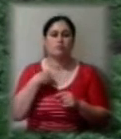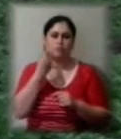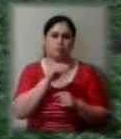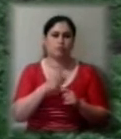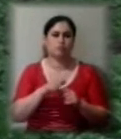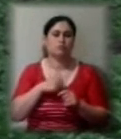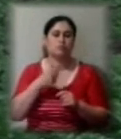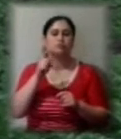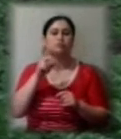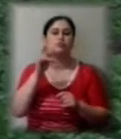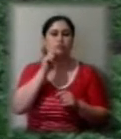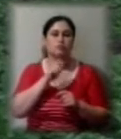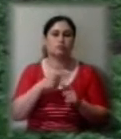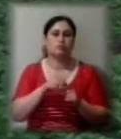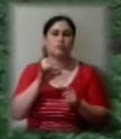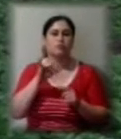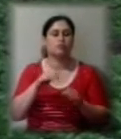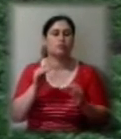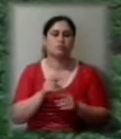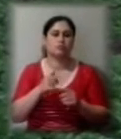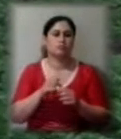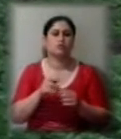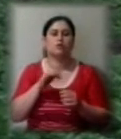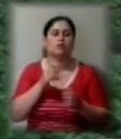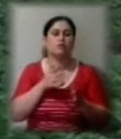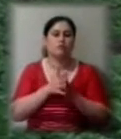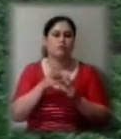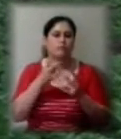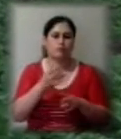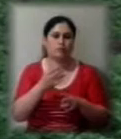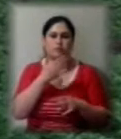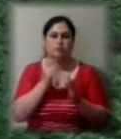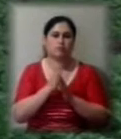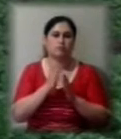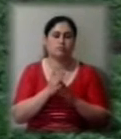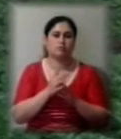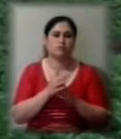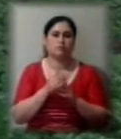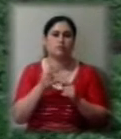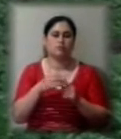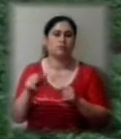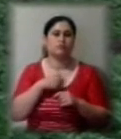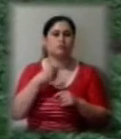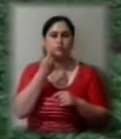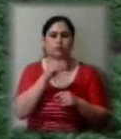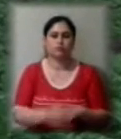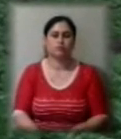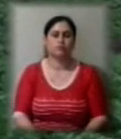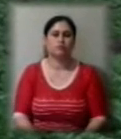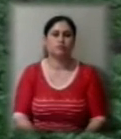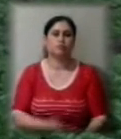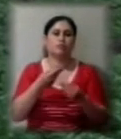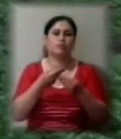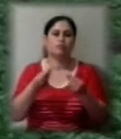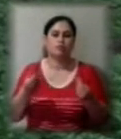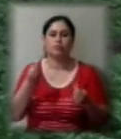біоріта менше, він і так пале ростіння, коли ми брицькаємо, то він кращий. І растворяється луч, і гранули в